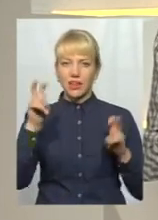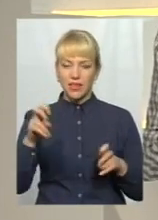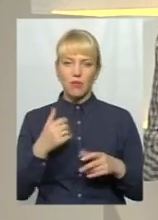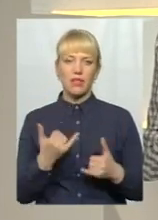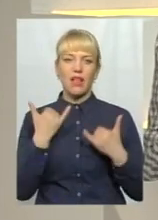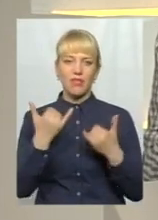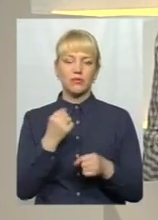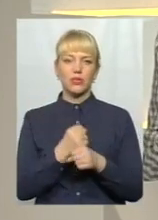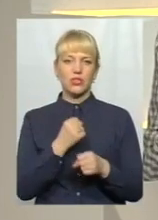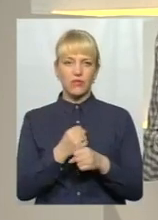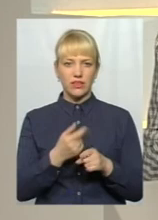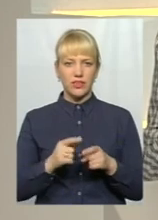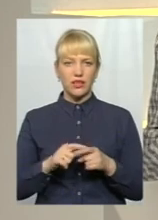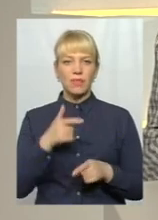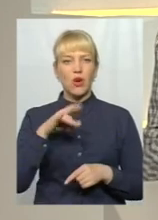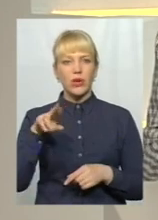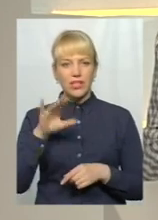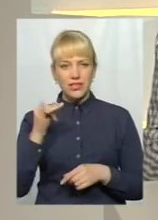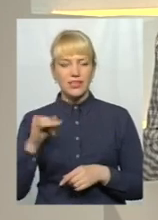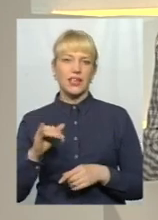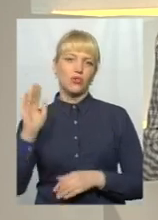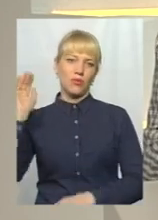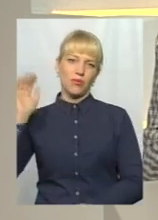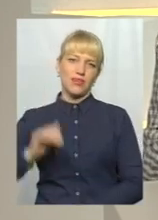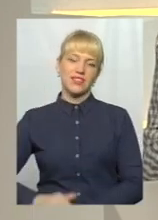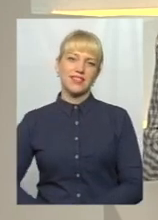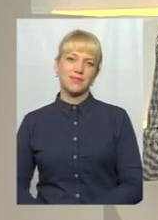вас працював Володимир Грудницький та Оксана Фіновського. Дякую, до нових зустрічей.